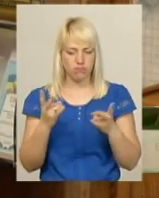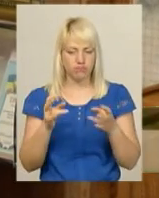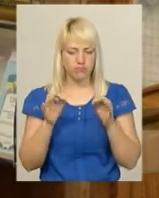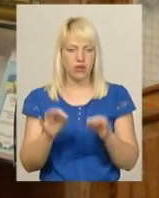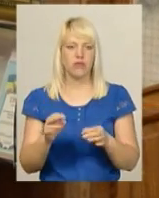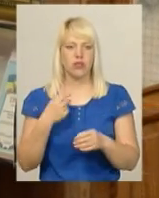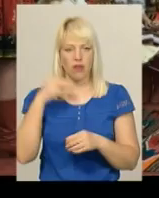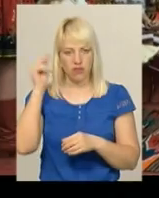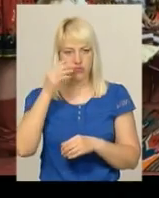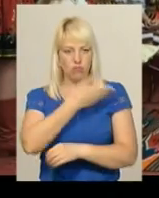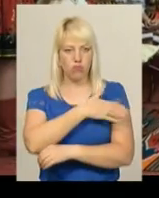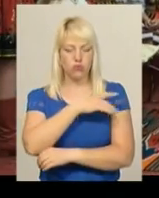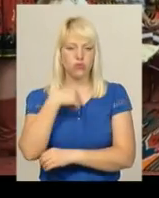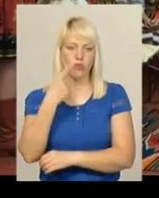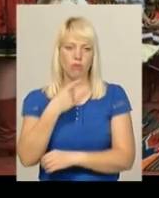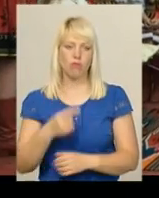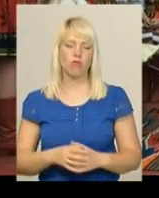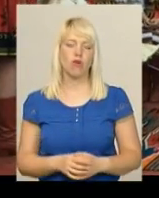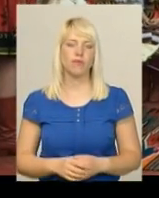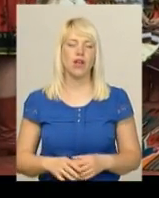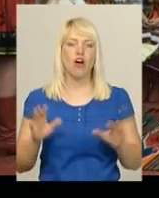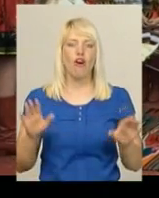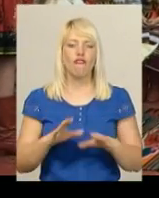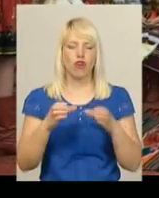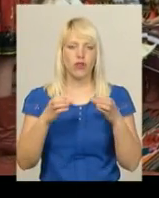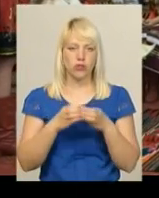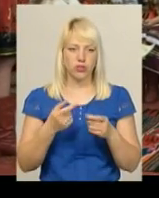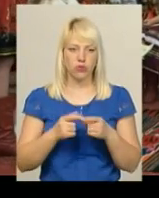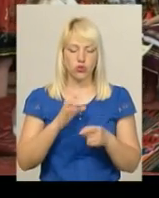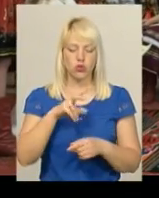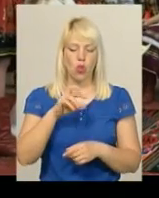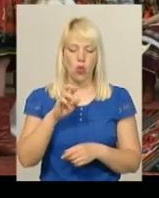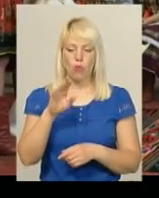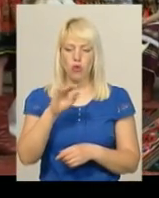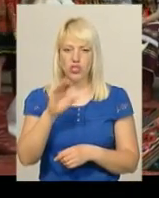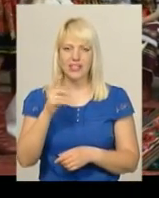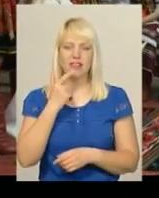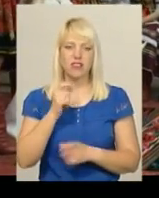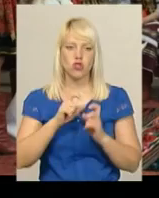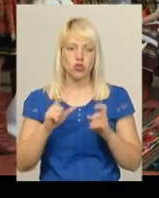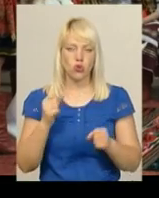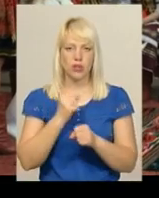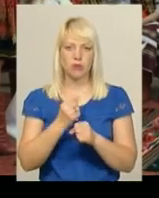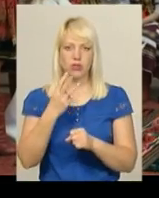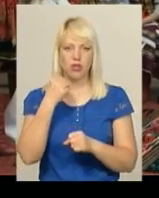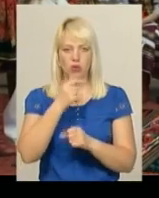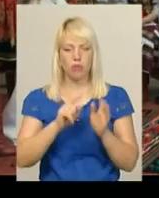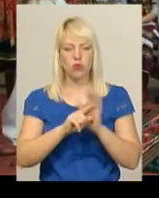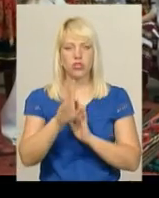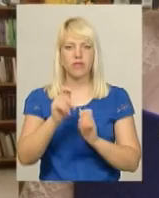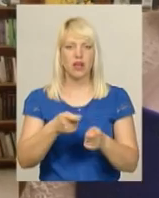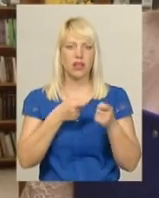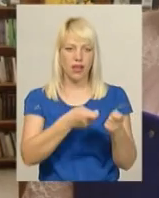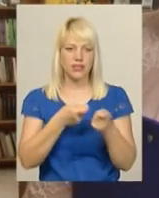ми вивчили польську мову». Фольклорний гурт «Слобожаночка» при Слобідко-Красилівській школі діє три роки, а розпочинався він як фольклорна